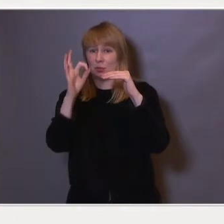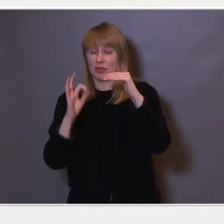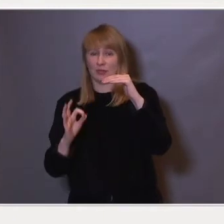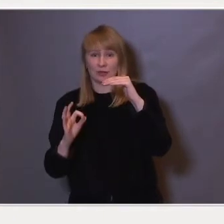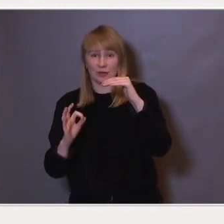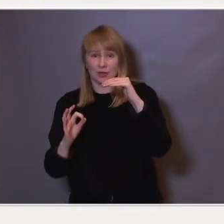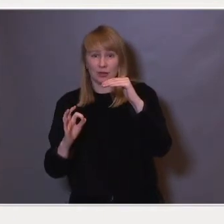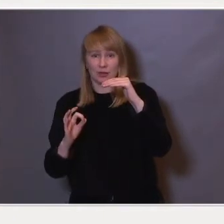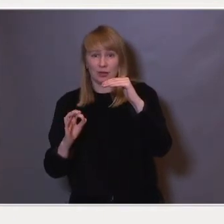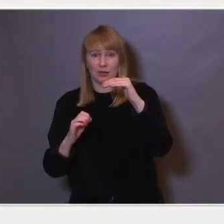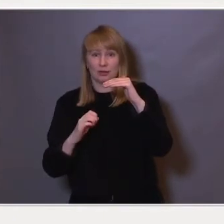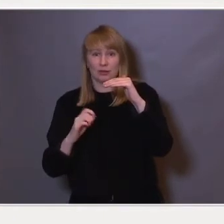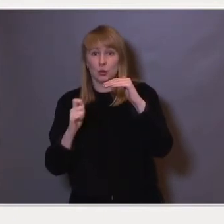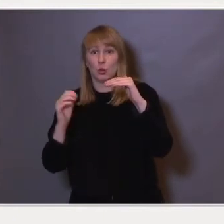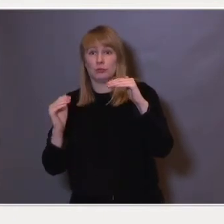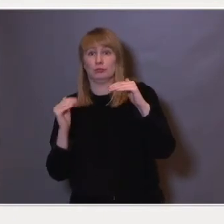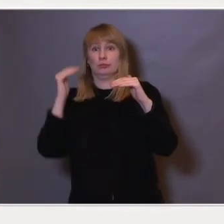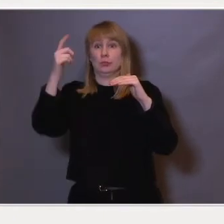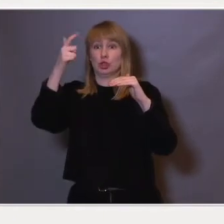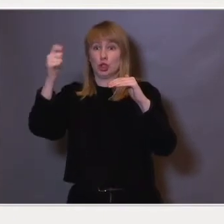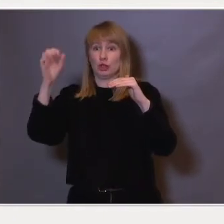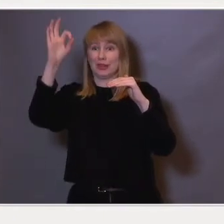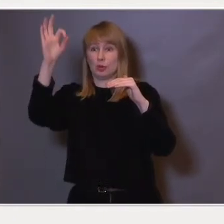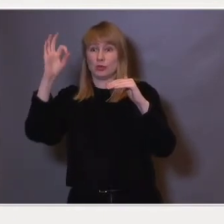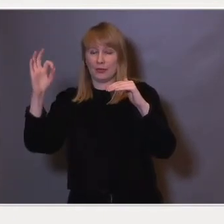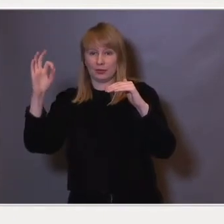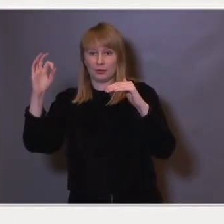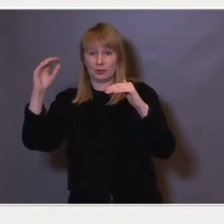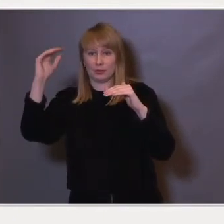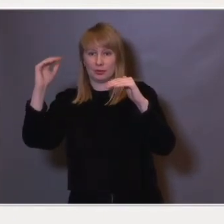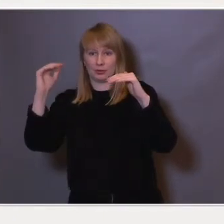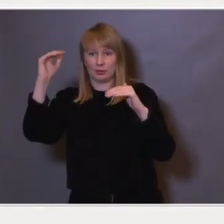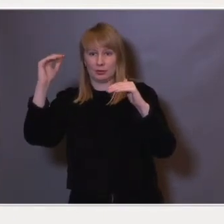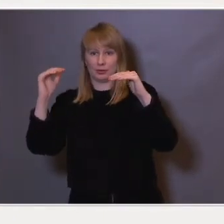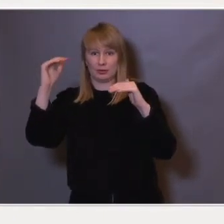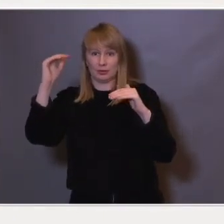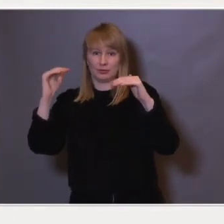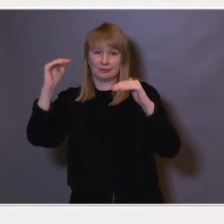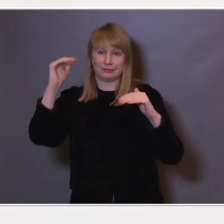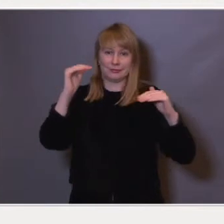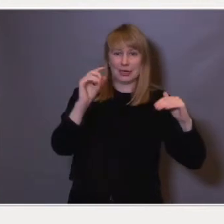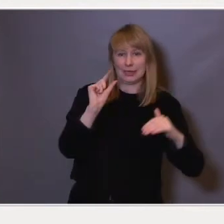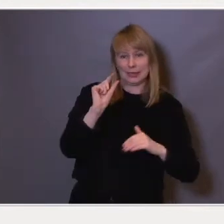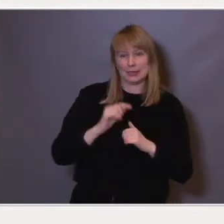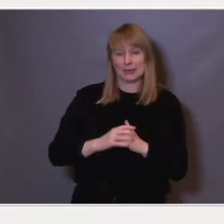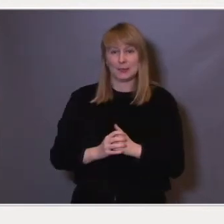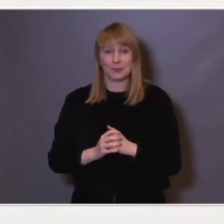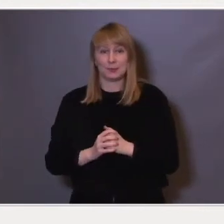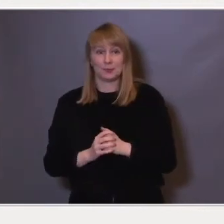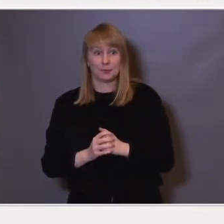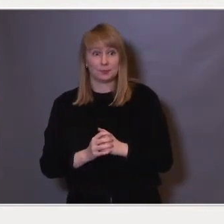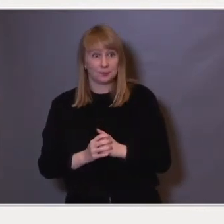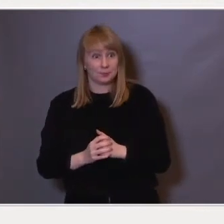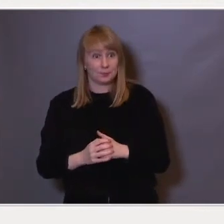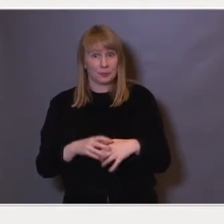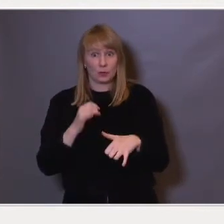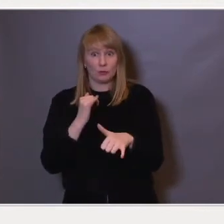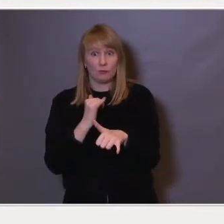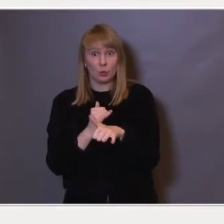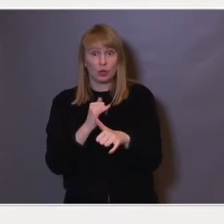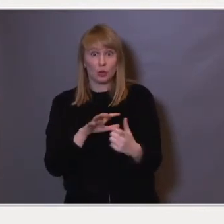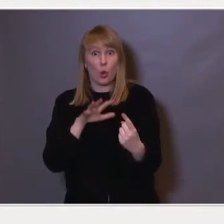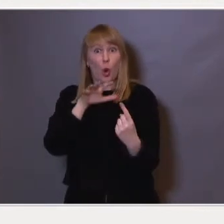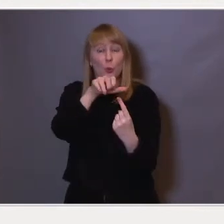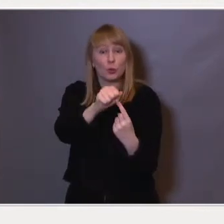med når du er nesten oppe på 70 prosent i Sverige. Så den andre veien er forskjellene mye større. Og måten de har oppnådd